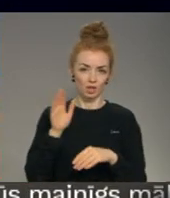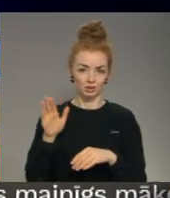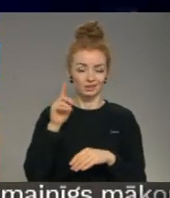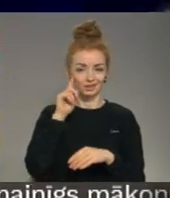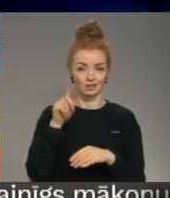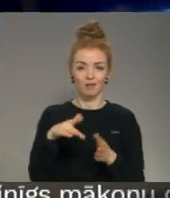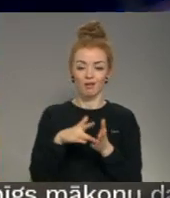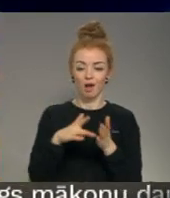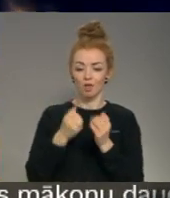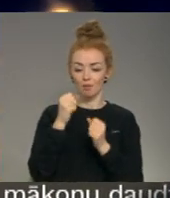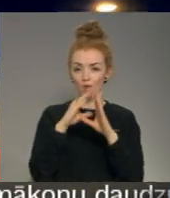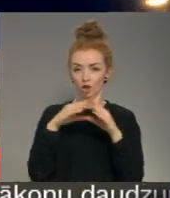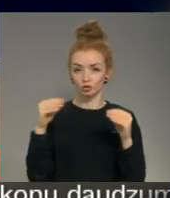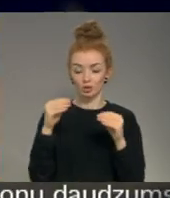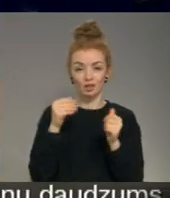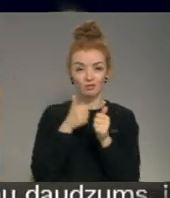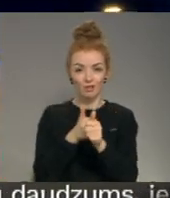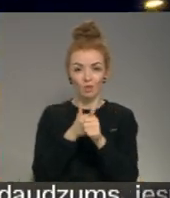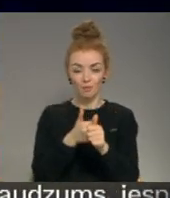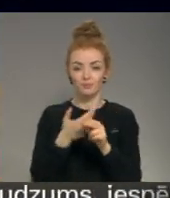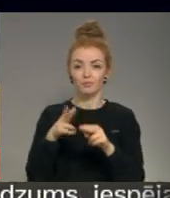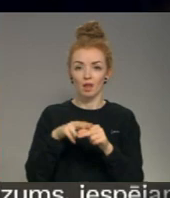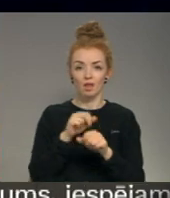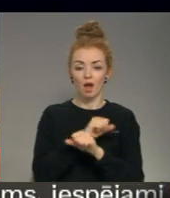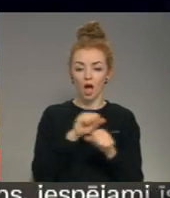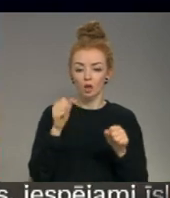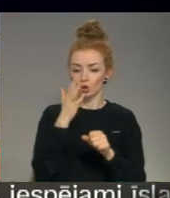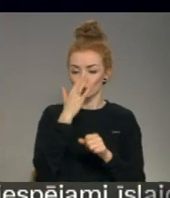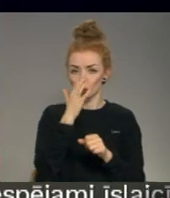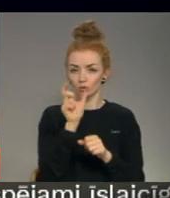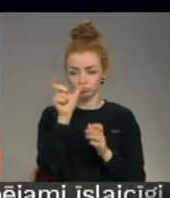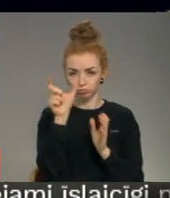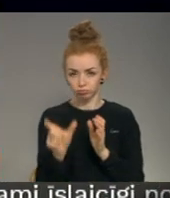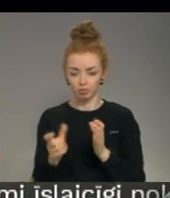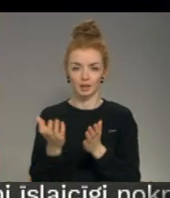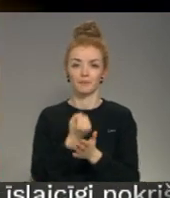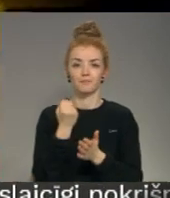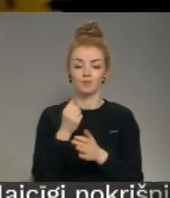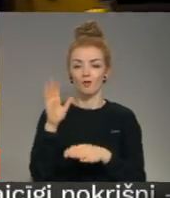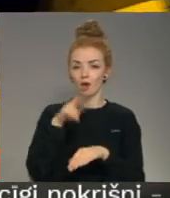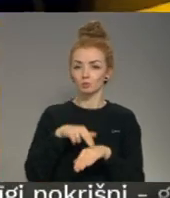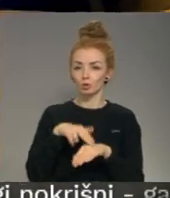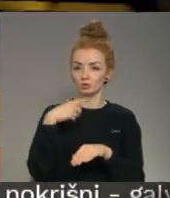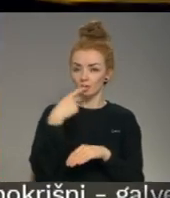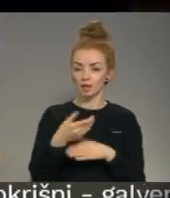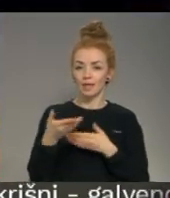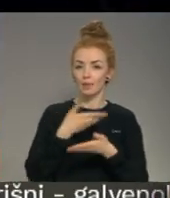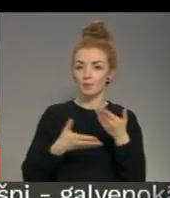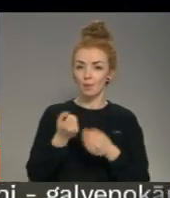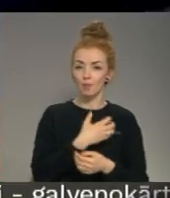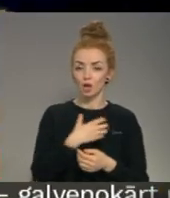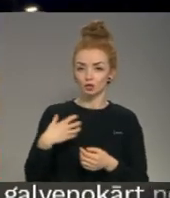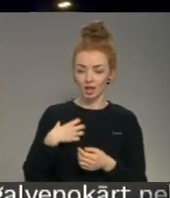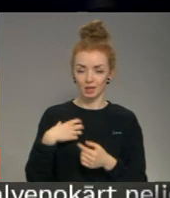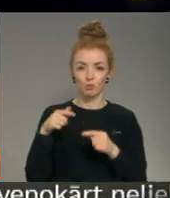Zinot, kādu mašīnu jaskatās, tad ātri caurīd numura noteicēja izīvot. Valsts policijā atzīst, ka sadarbība ar pašvaldībām šai